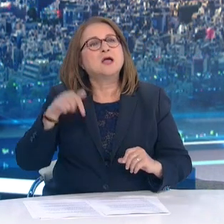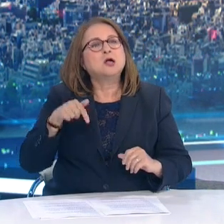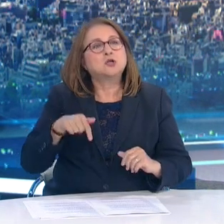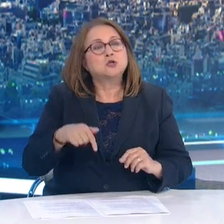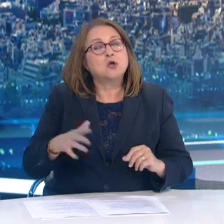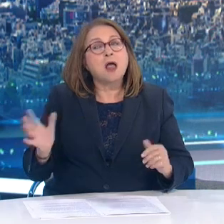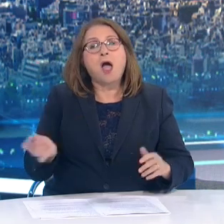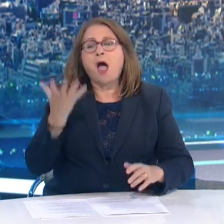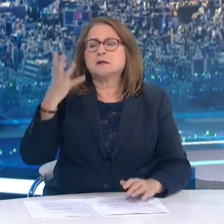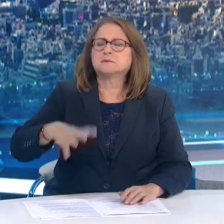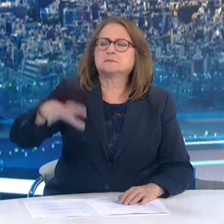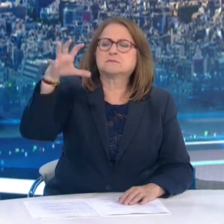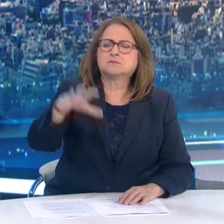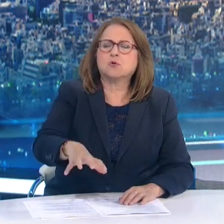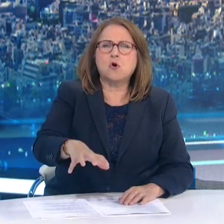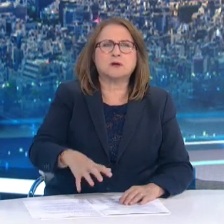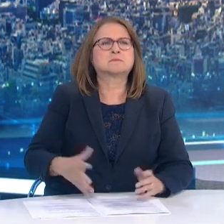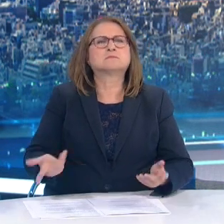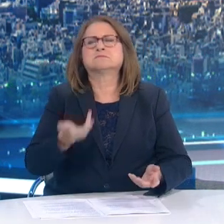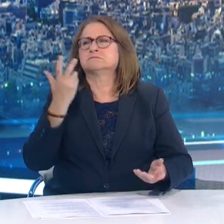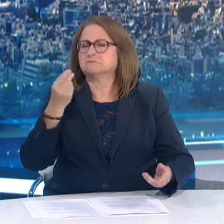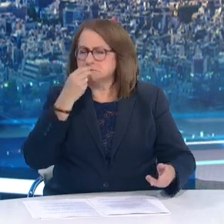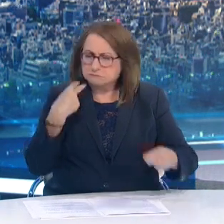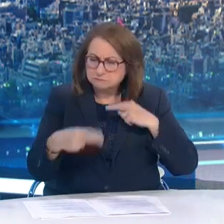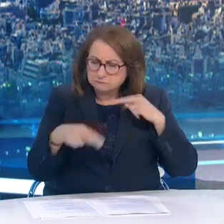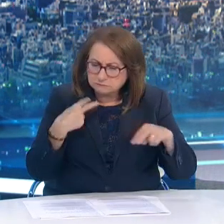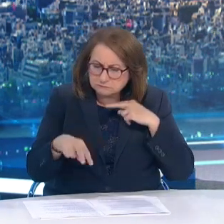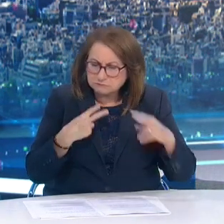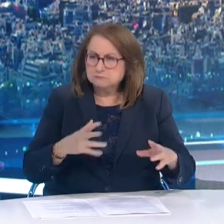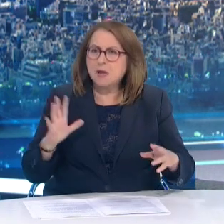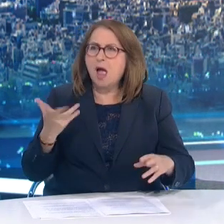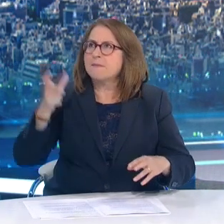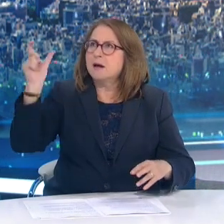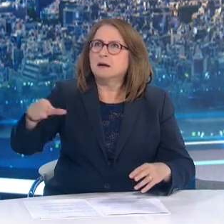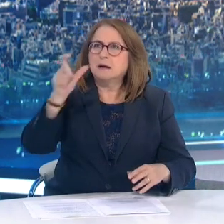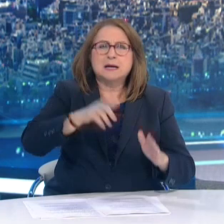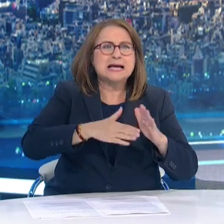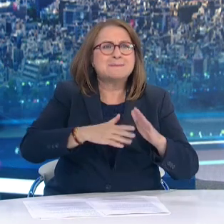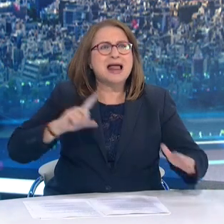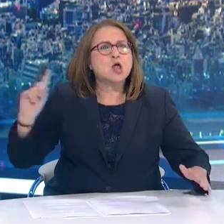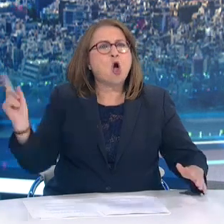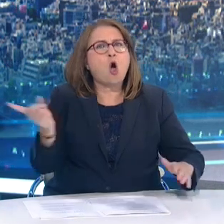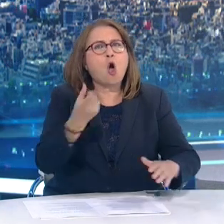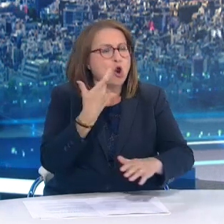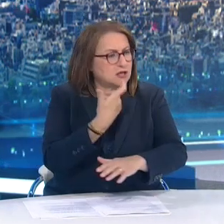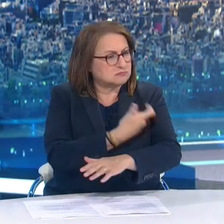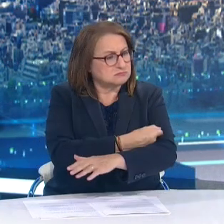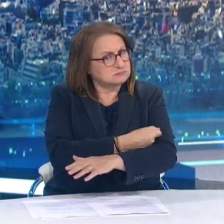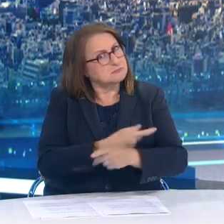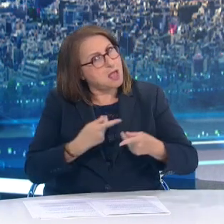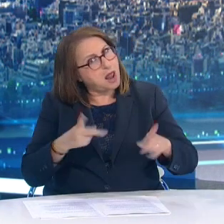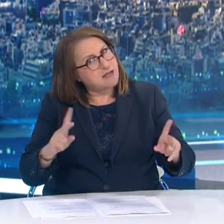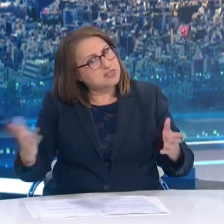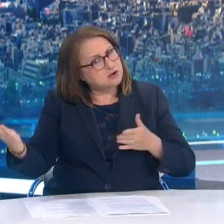εμβολιασμένους όλους τους υπαλλήλους μπορούν να μετατραπούν σε COVID-free Σε αυτήν περίπτωση θα γίνουμε τους ανεμβολία στους εργαζομένους, ιδίως στους